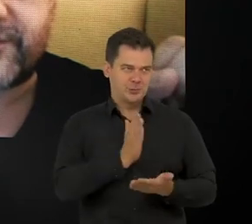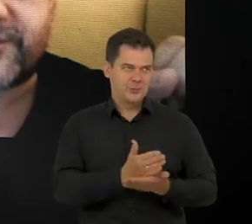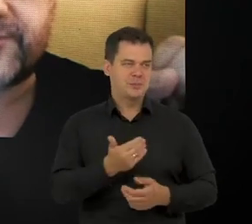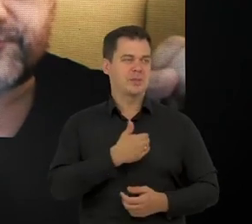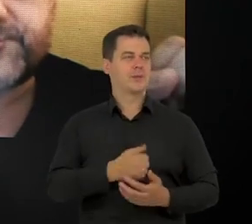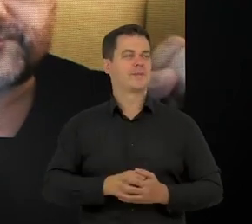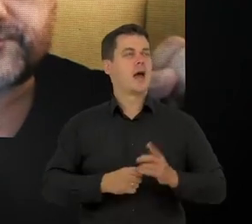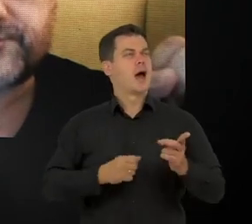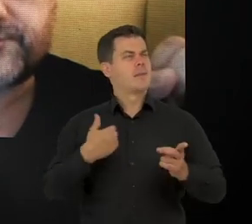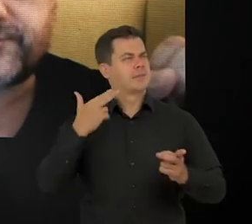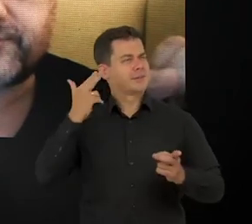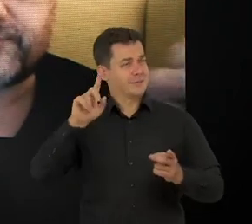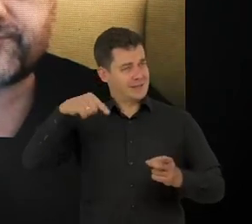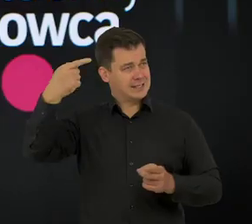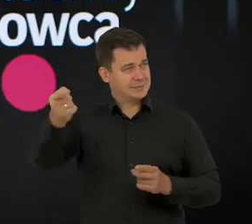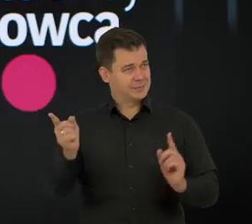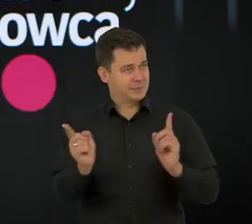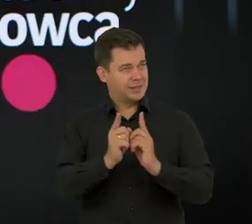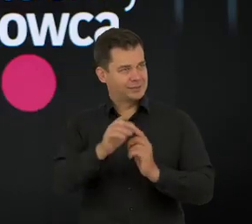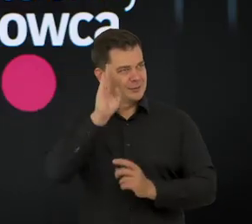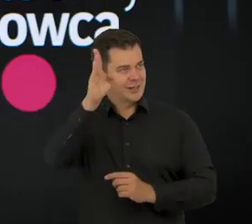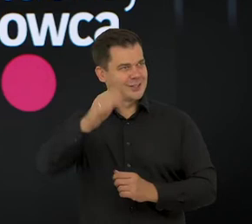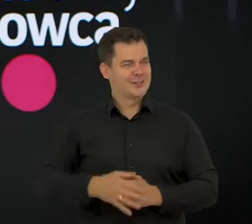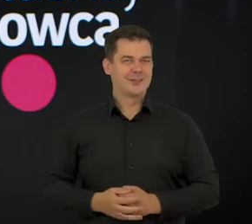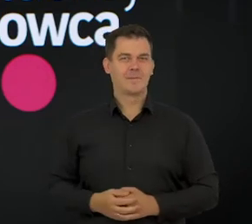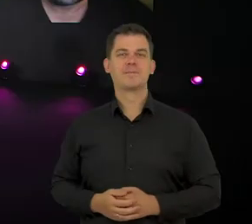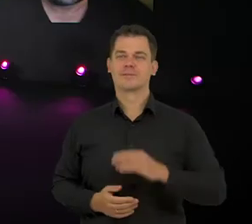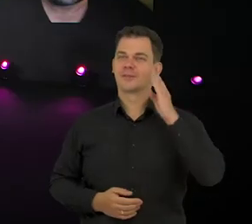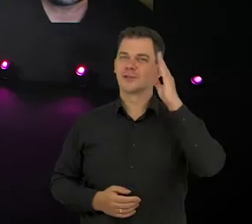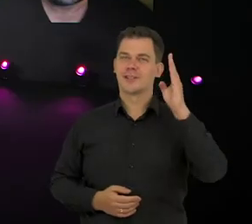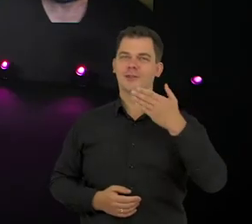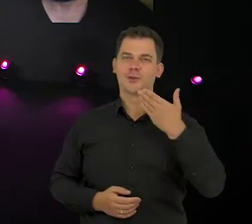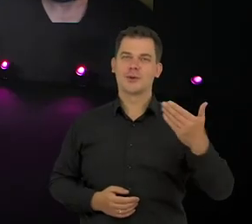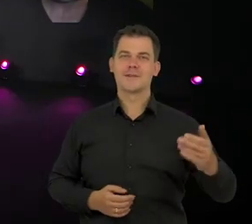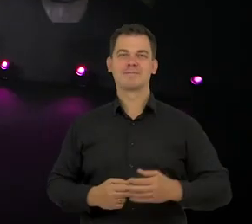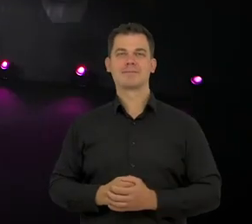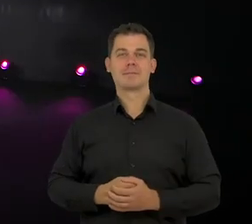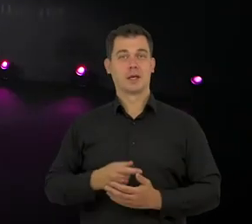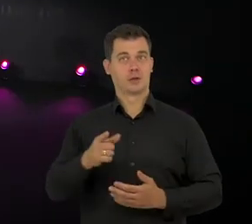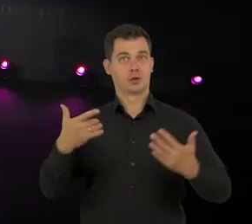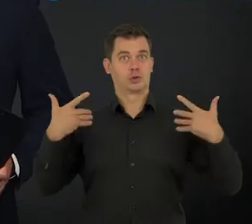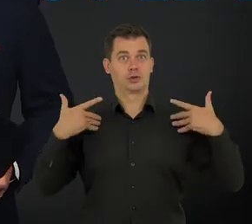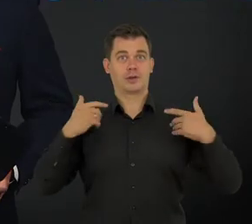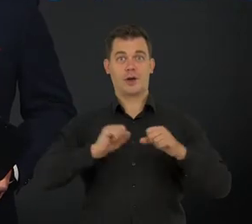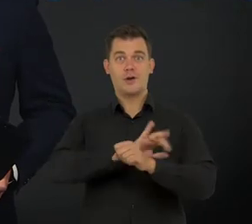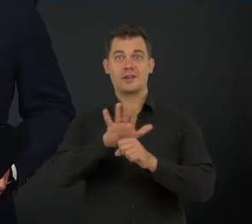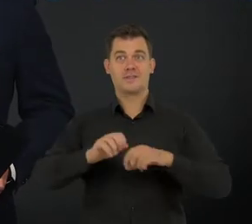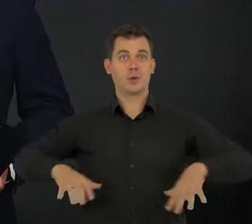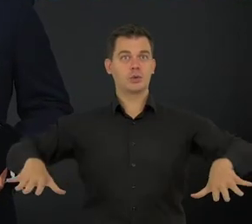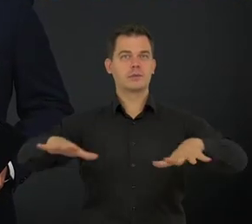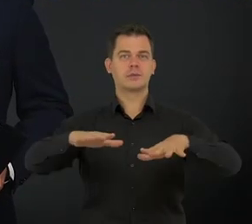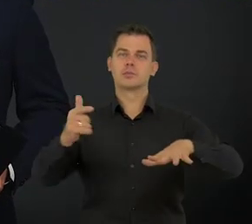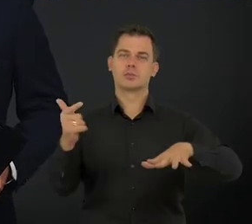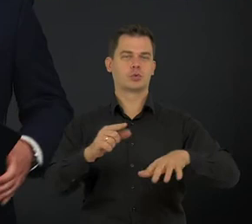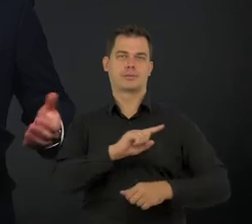pytanie. mam nadzieję, że do zobaczenia. Cześć. Cześć, do zobaczenia. Żyjąc w czasach